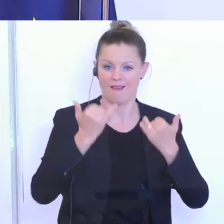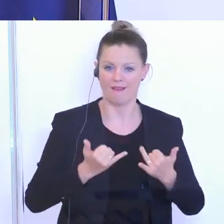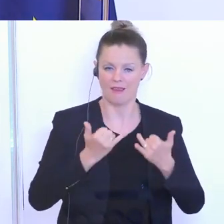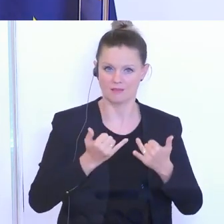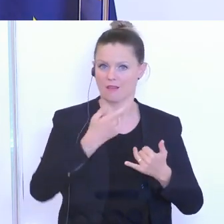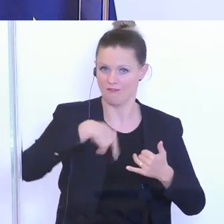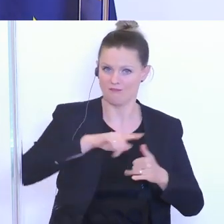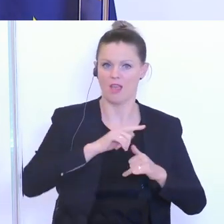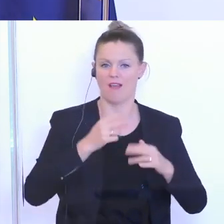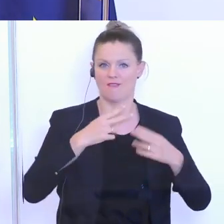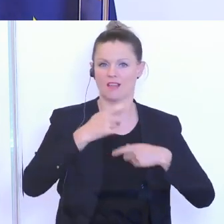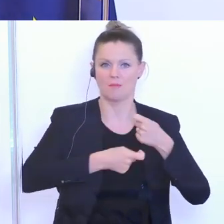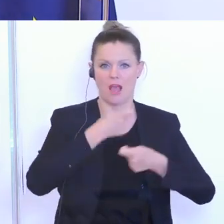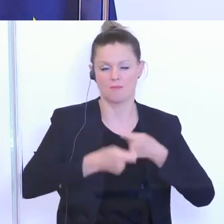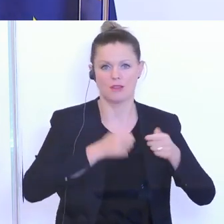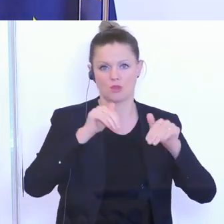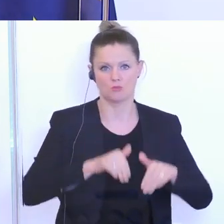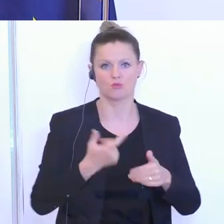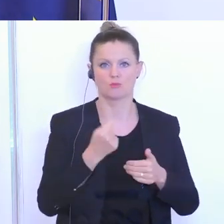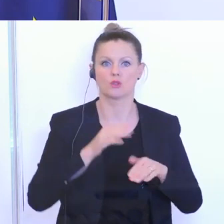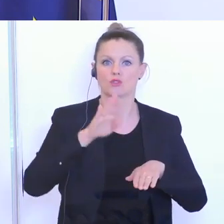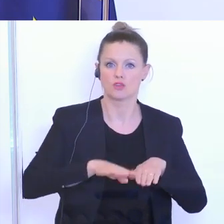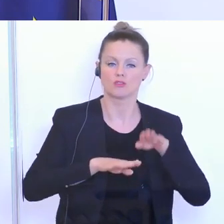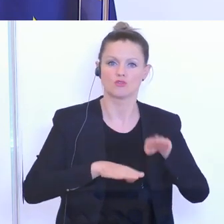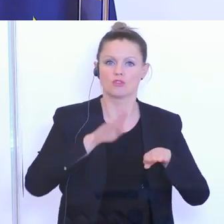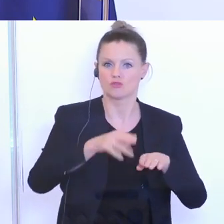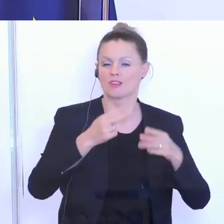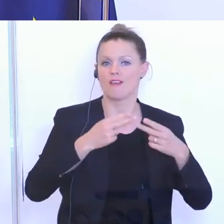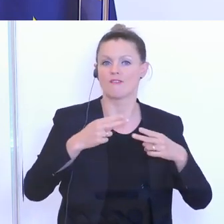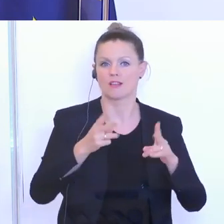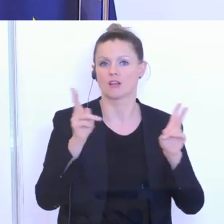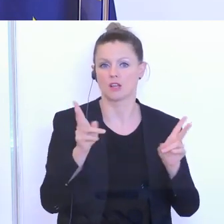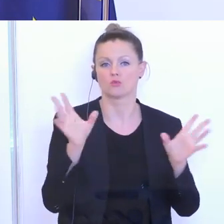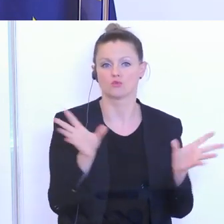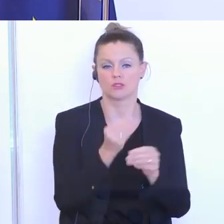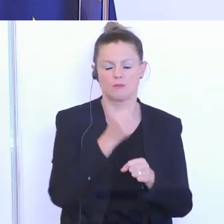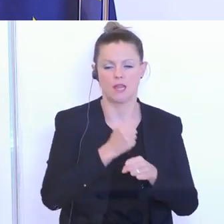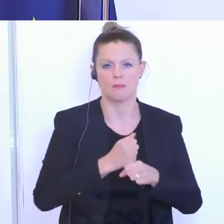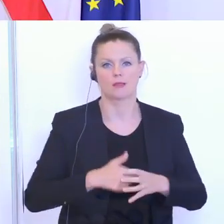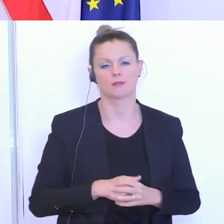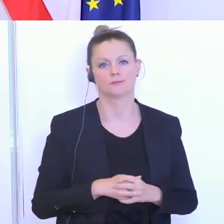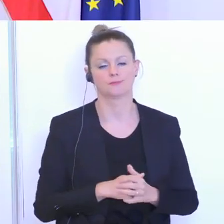bearbeiten und schauen, dass wir auch die nächsten Schritte da und dort gemeinsam gestalten können.